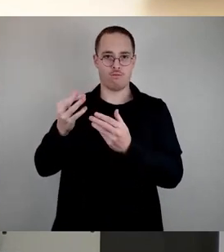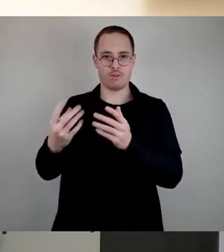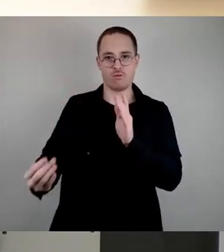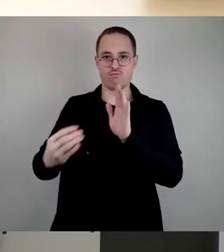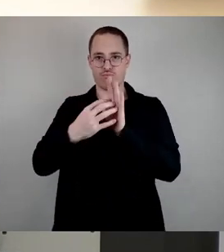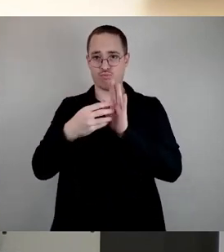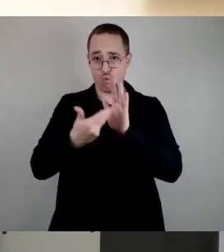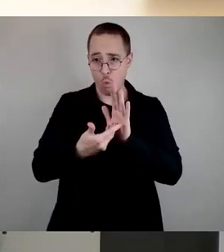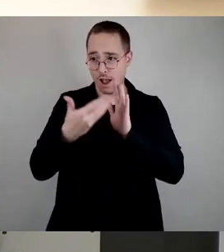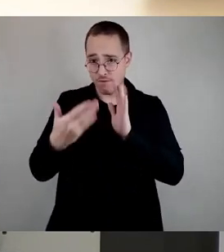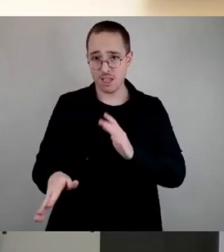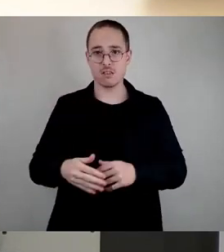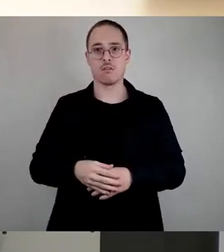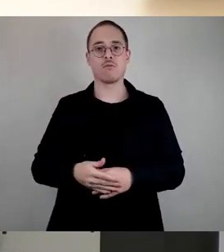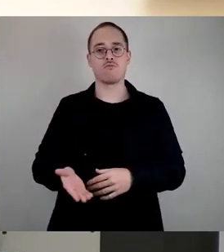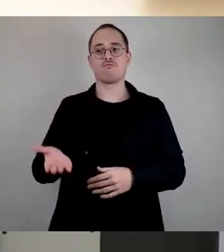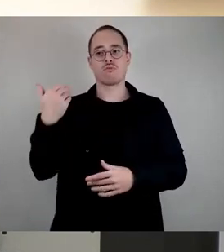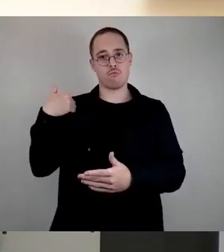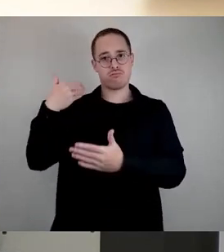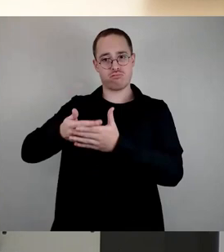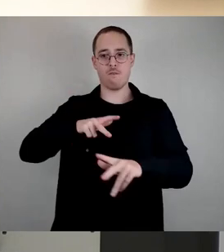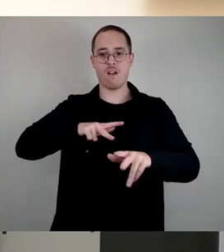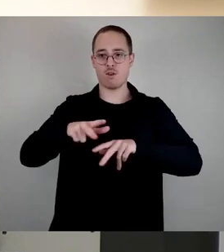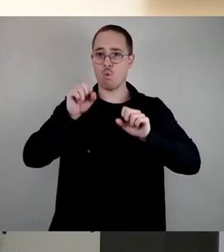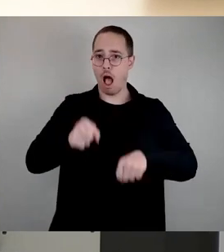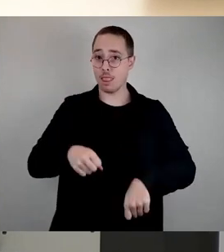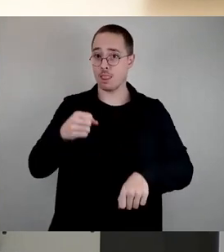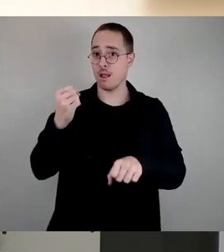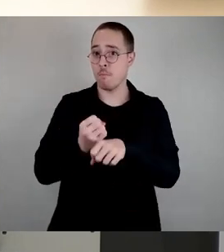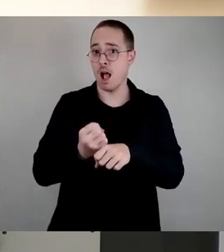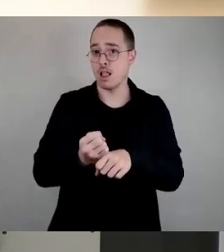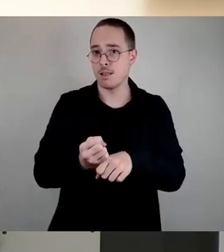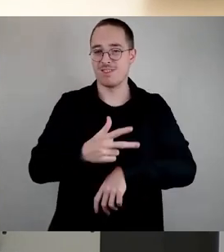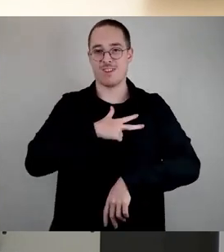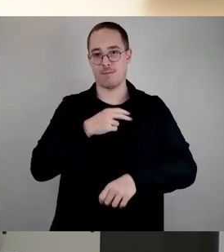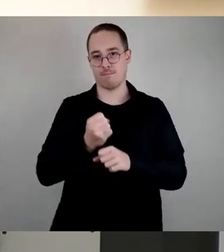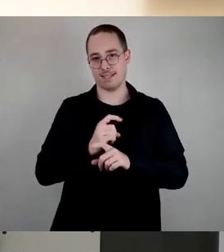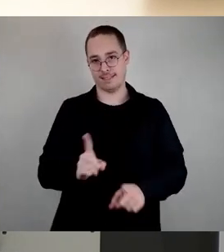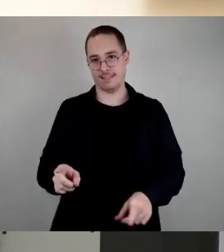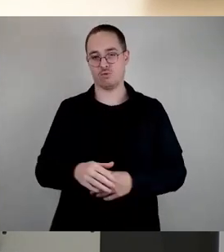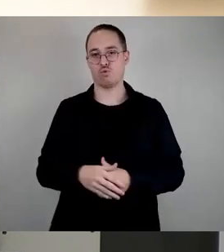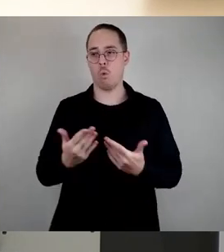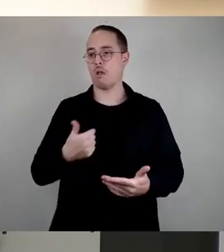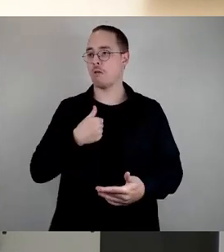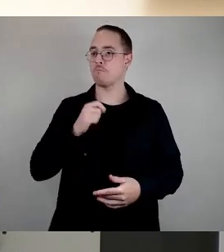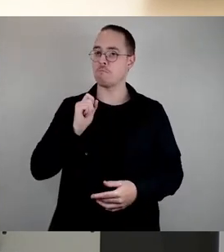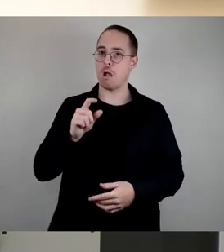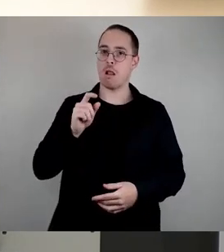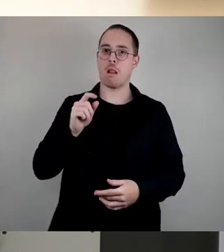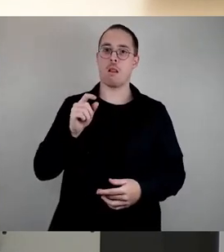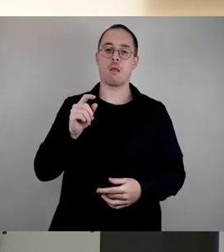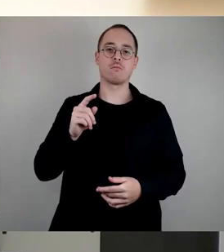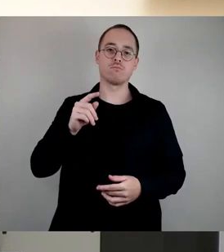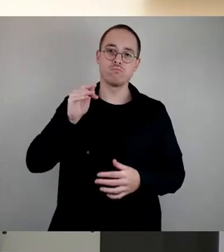2022 mal einen Stadtratsantrag eingebracht, damit die Verwaltung ein Toilettenkonzept erarbeiten möge. Diesen Antrag hat der Stadtrat im